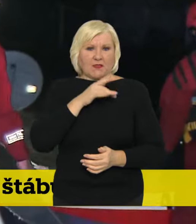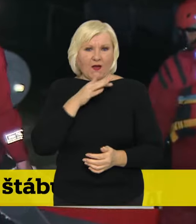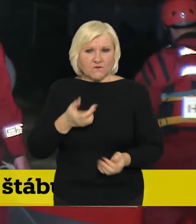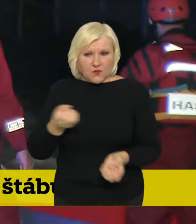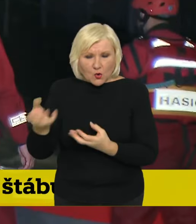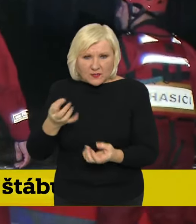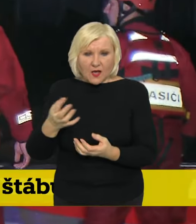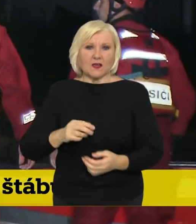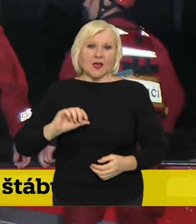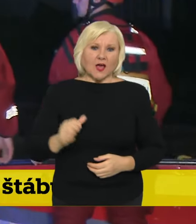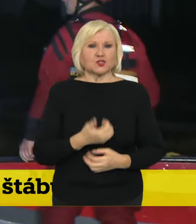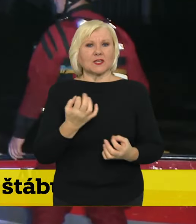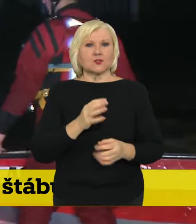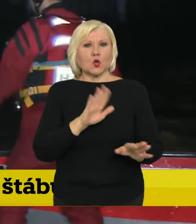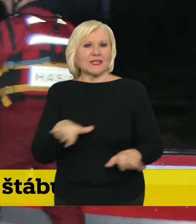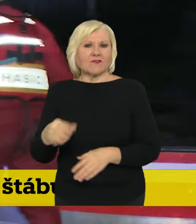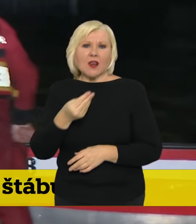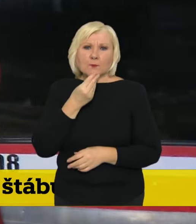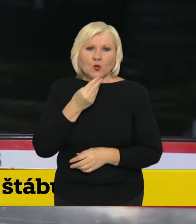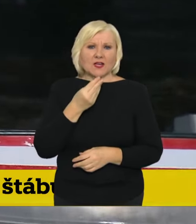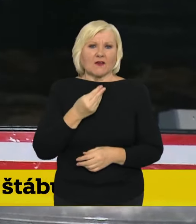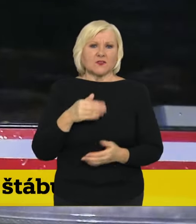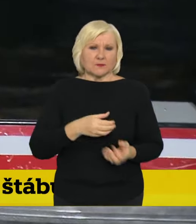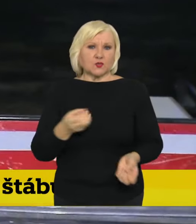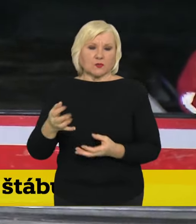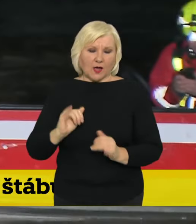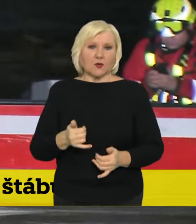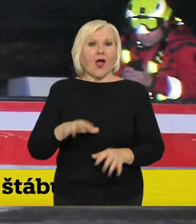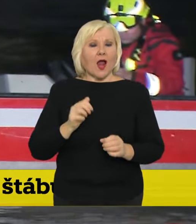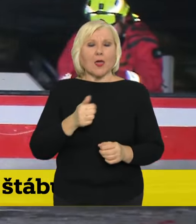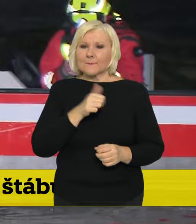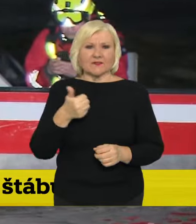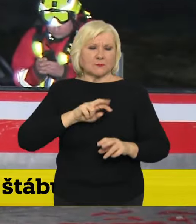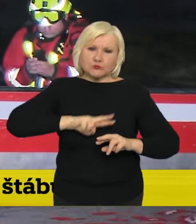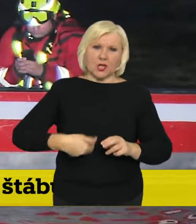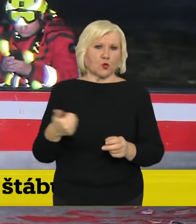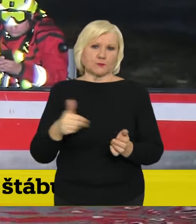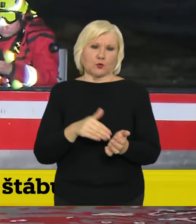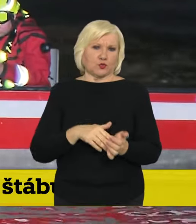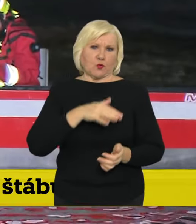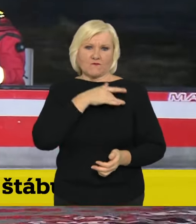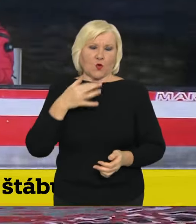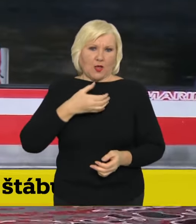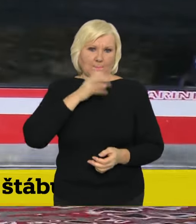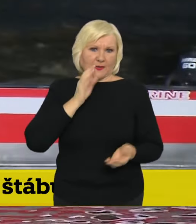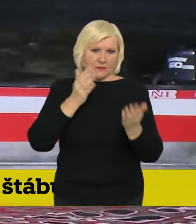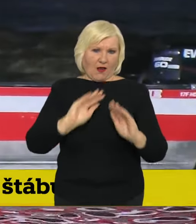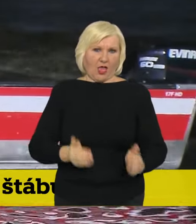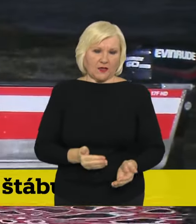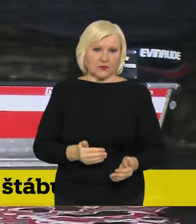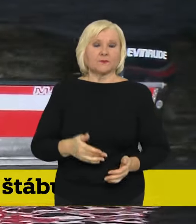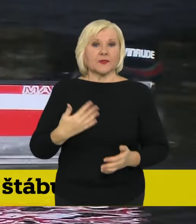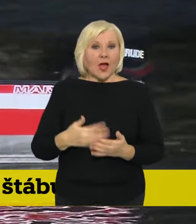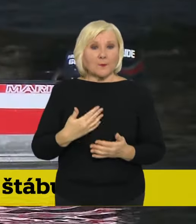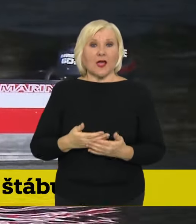případně další trvanlivé potraviny a podobně. Ale pitná voda je skutečně tou prioritou. A díky všem, kdo spolu s námi a